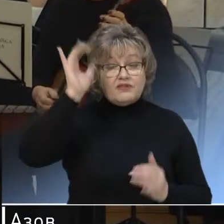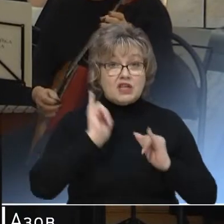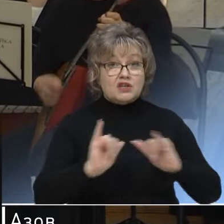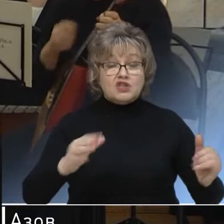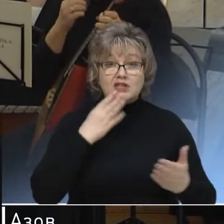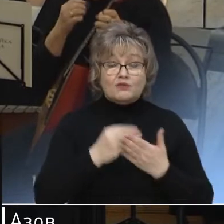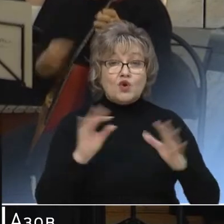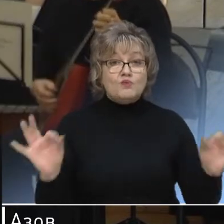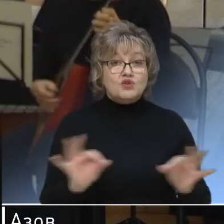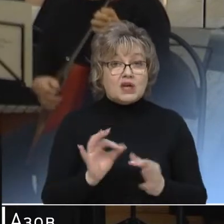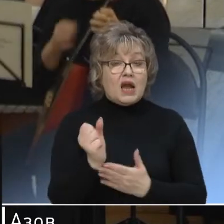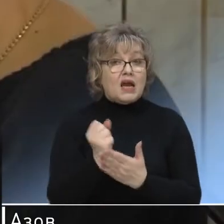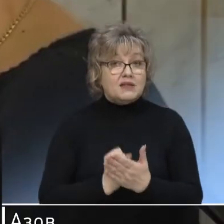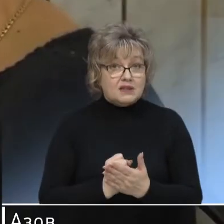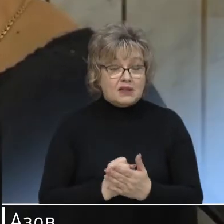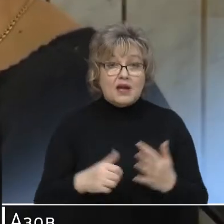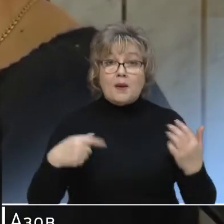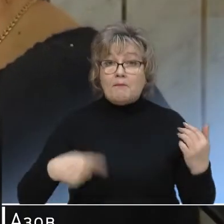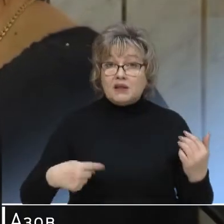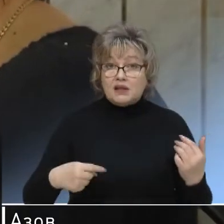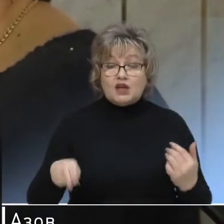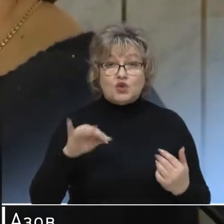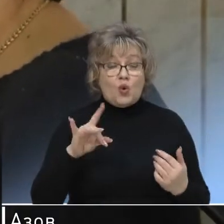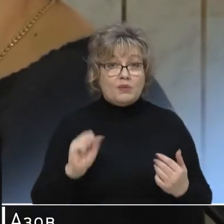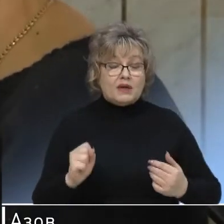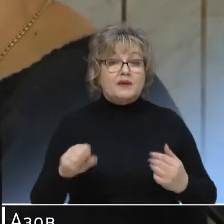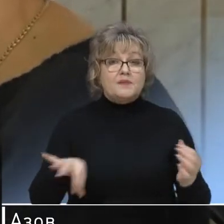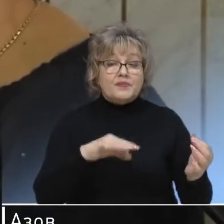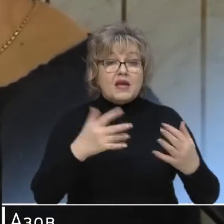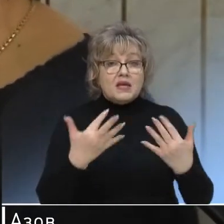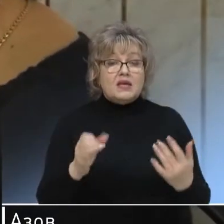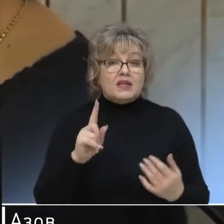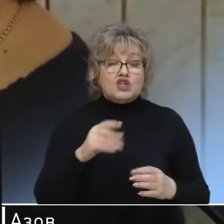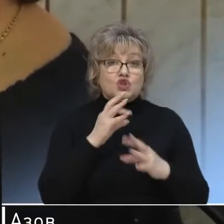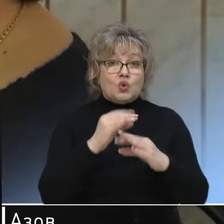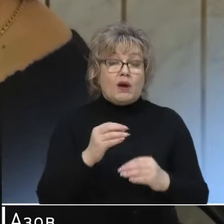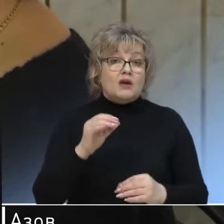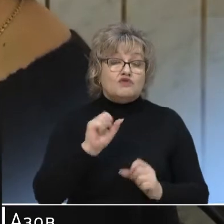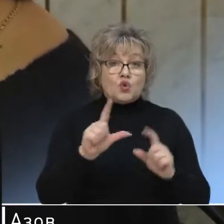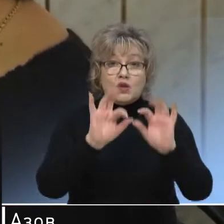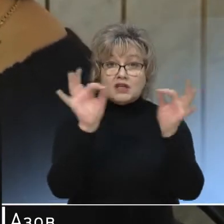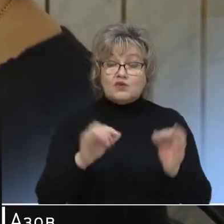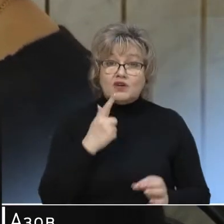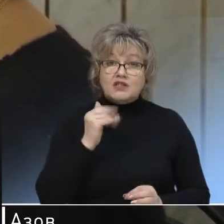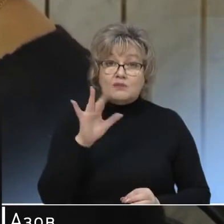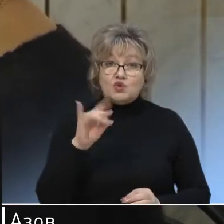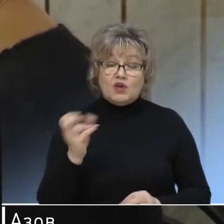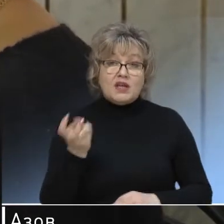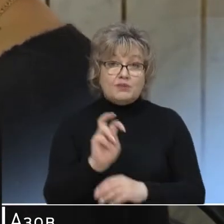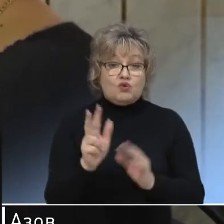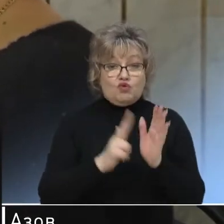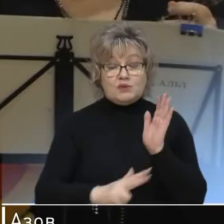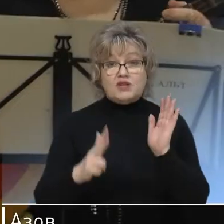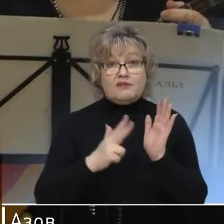расширяя свой музыкальный арсенал. Балалайка, дом, раскрипичный контрабас и даже труба. Школа искусств в Красном Сулине пришел в